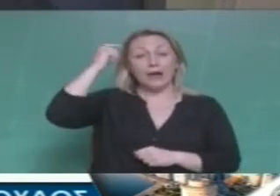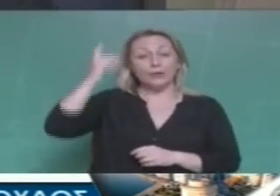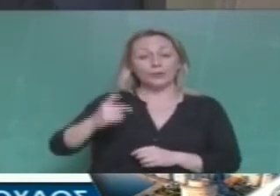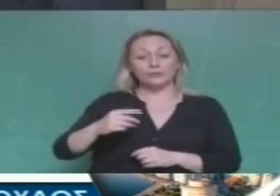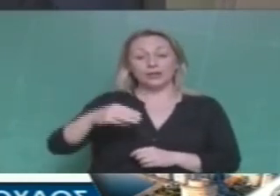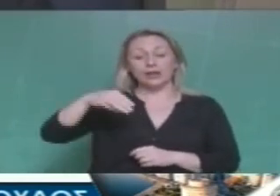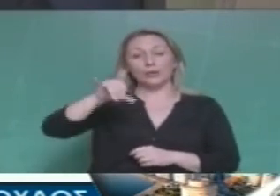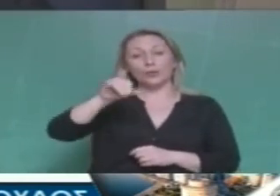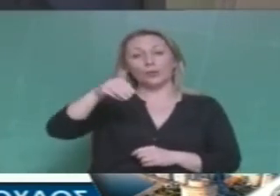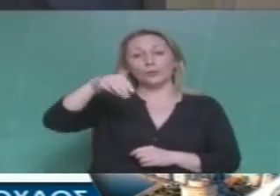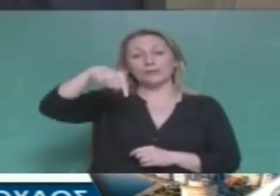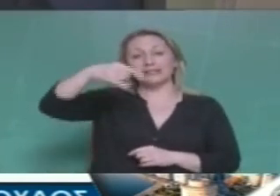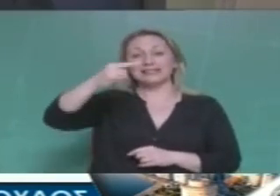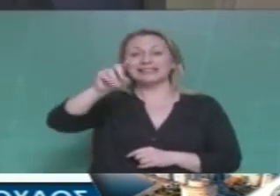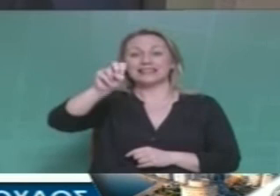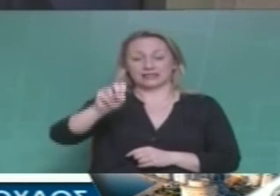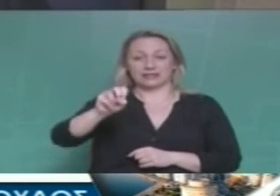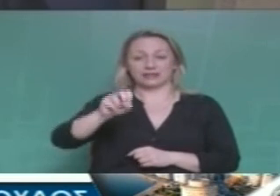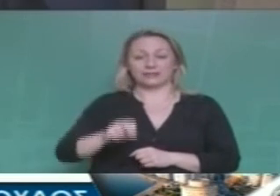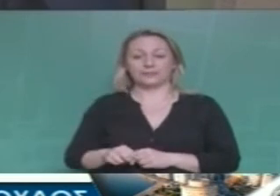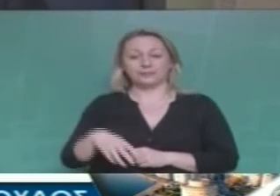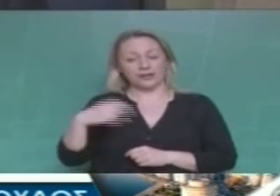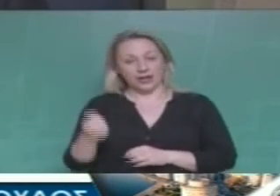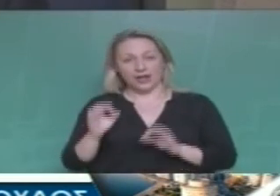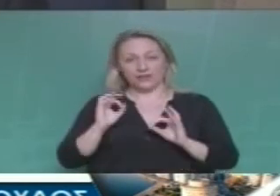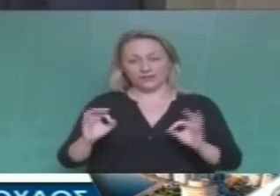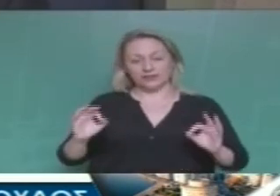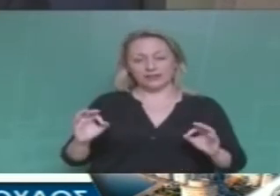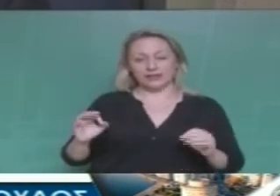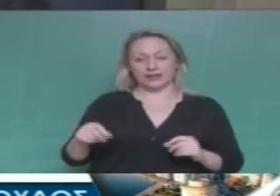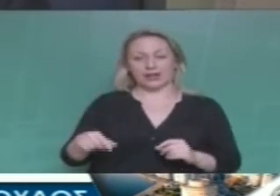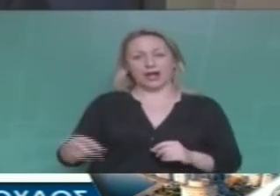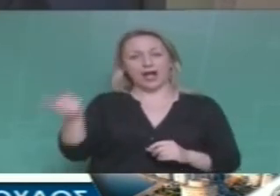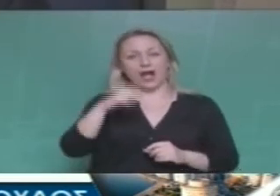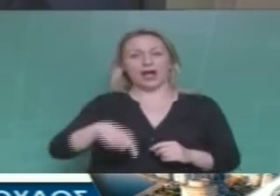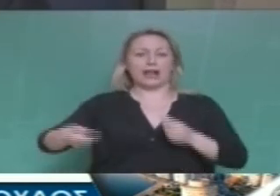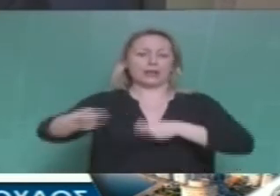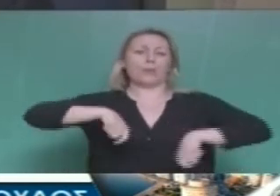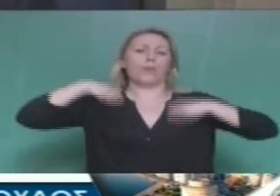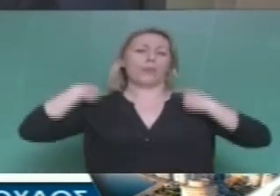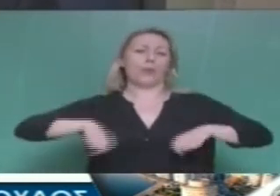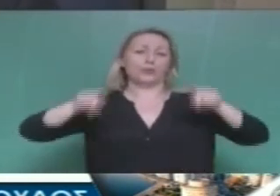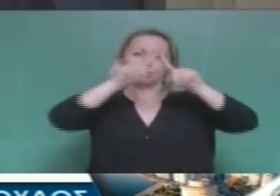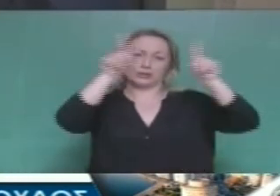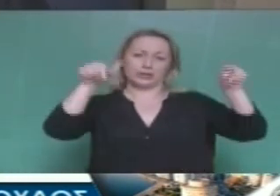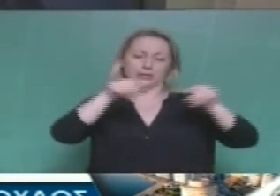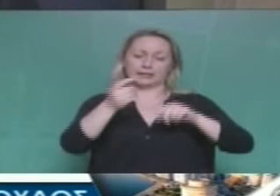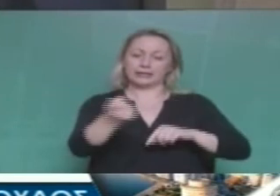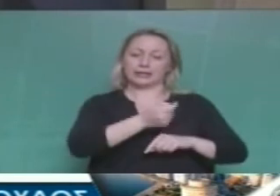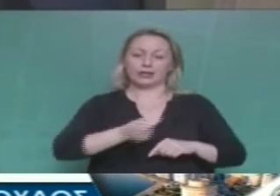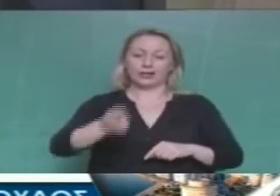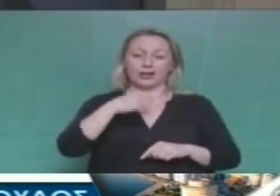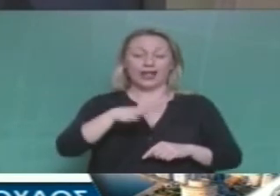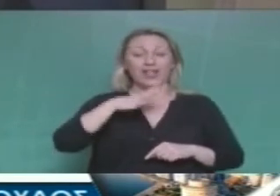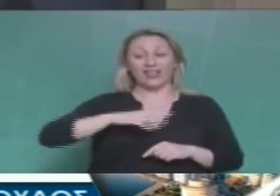μουμτζής λέγεται και από τα κανάλια βέβαια των άλλων εφοπλιστών που από τη μια ζητάνε να τσακιστούν οι